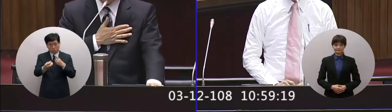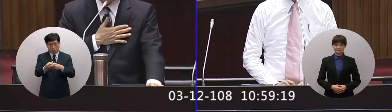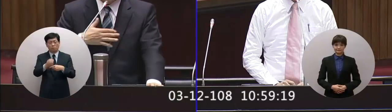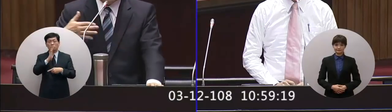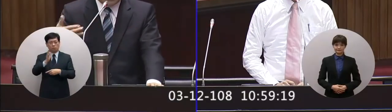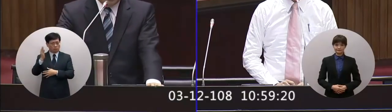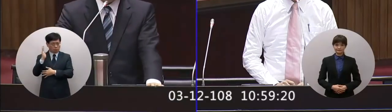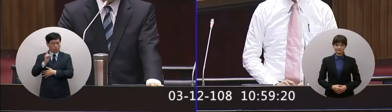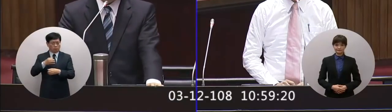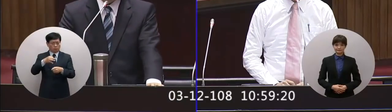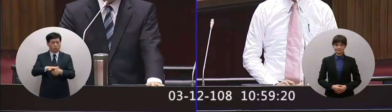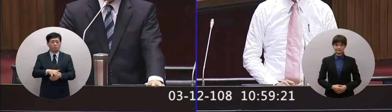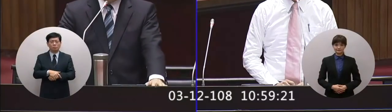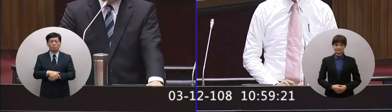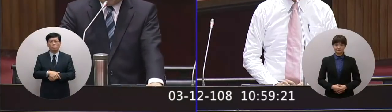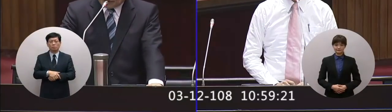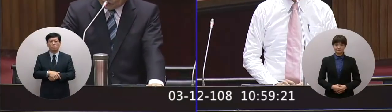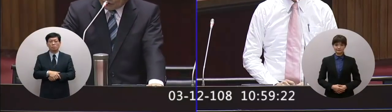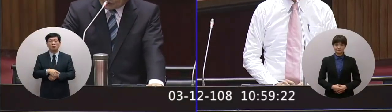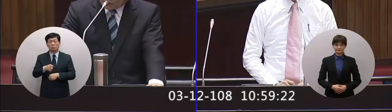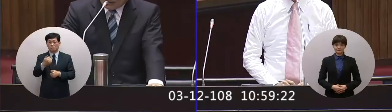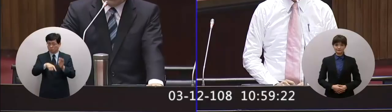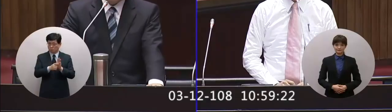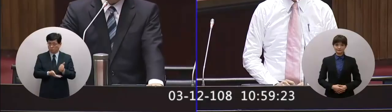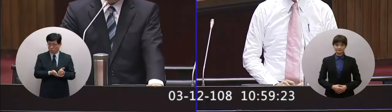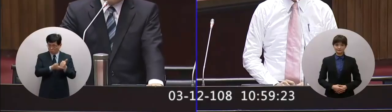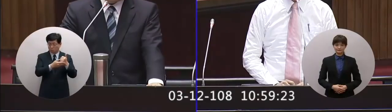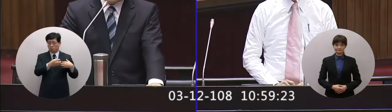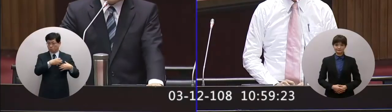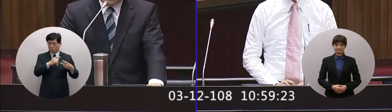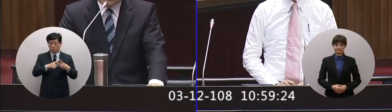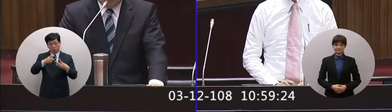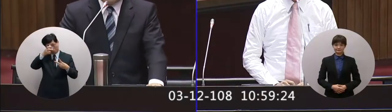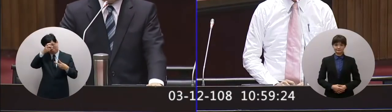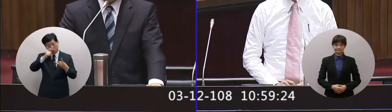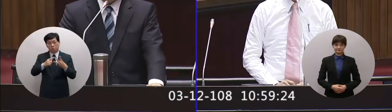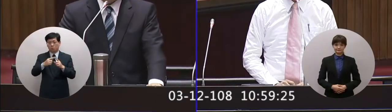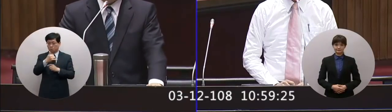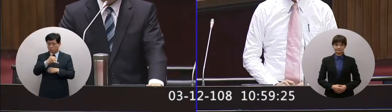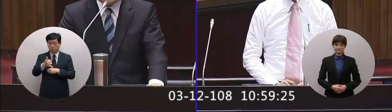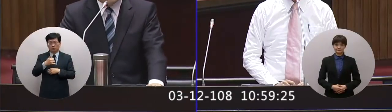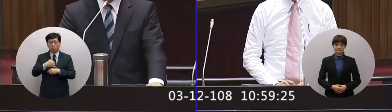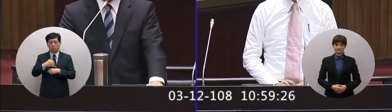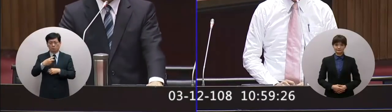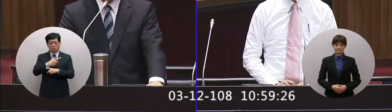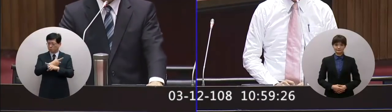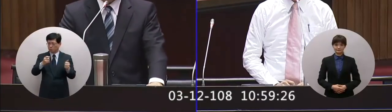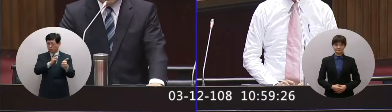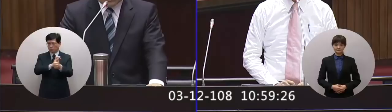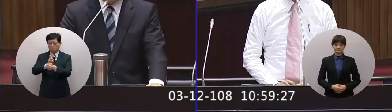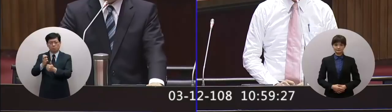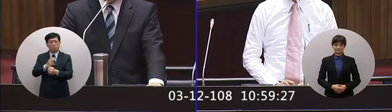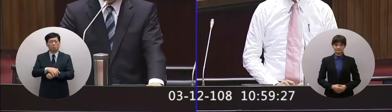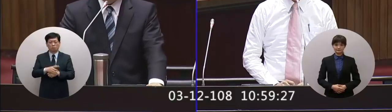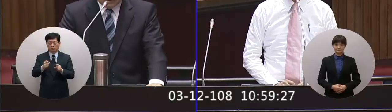政府來給予補助這樣表示對軍人對警察消防海巡的一體照顧